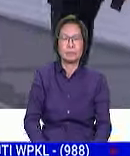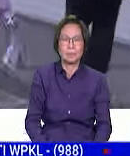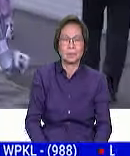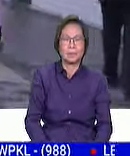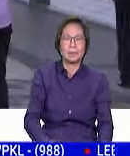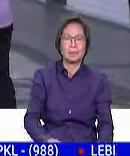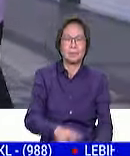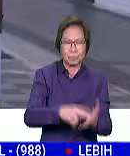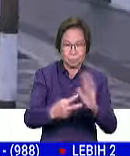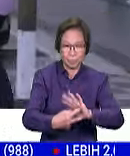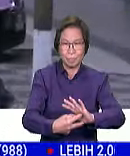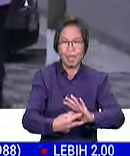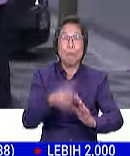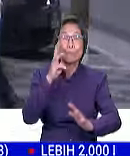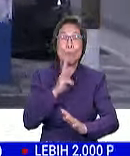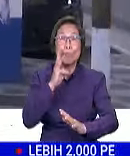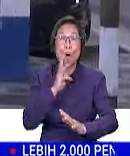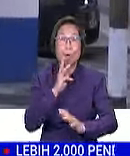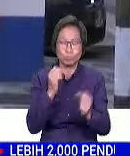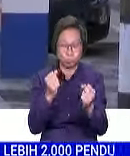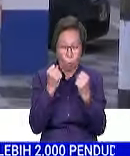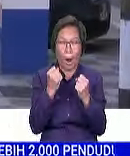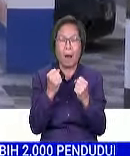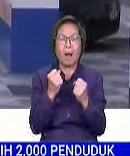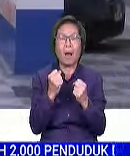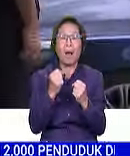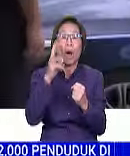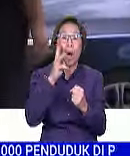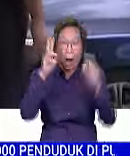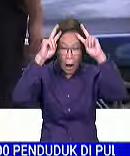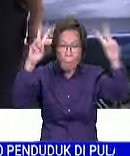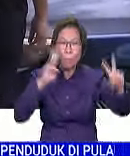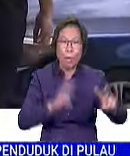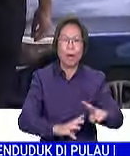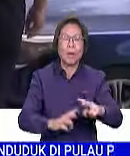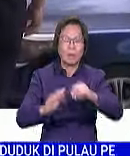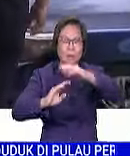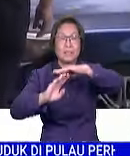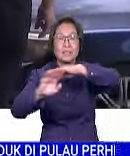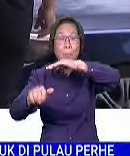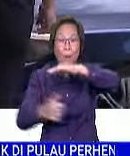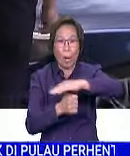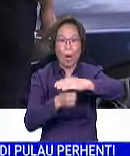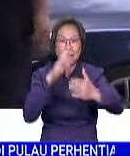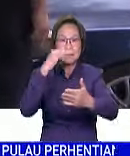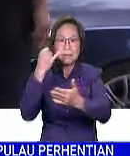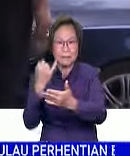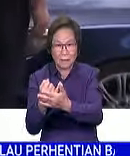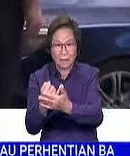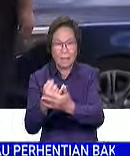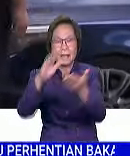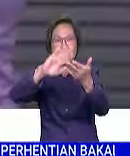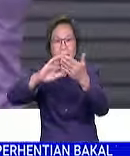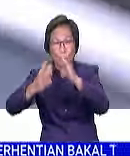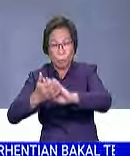menghayun buayan boleh mengguncang dunia. Skuad Amanita di bawah jabatan pencegahan cenaya dan keselamatan komuniti JPJKK